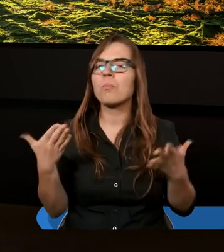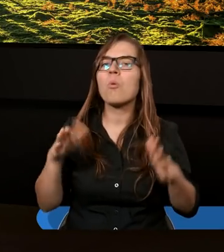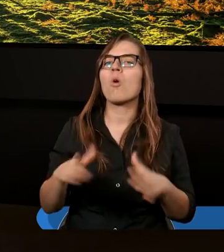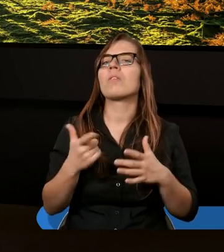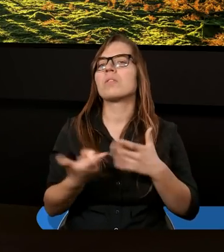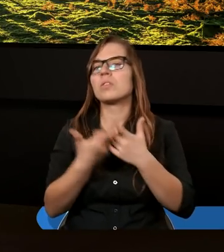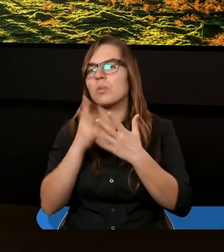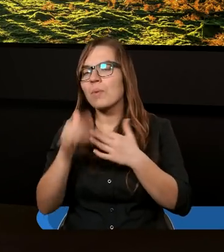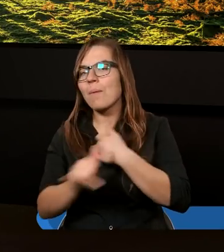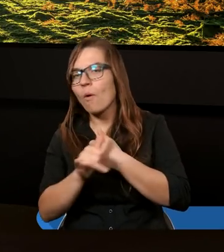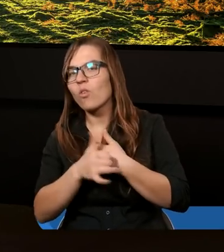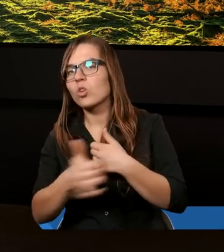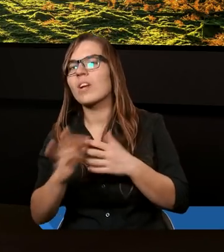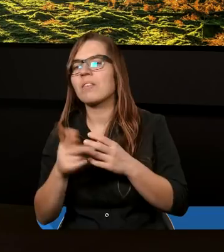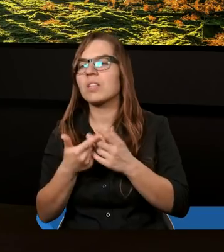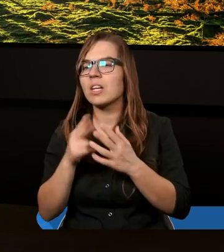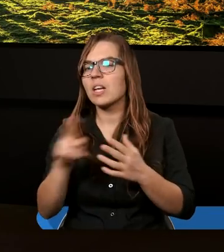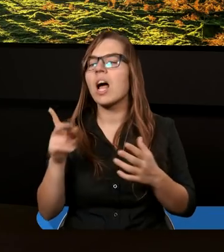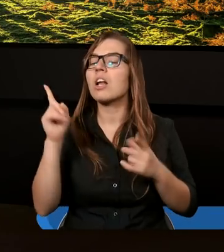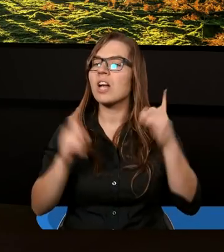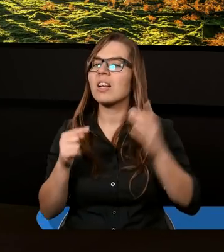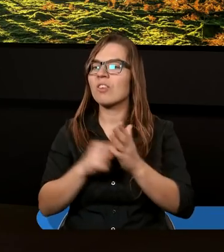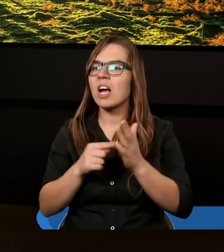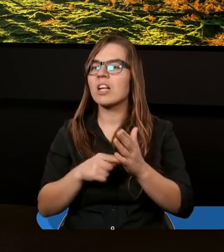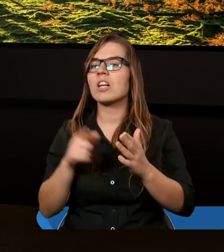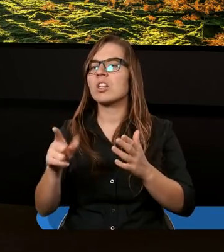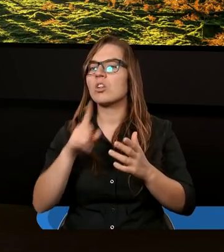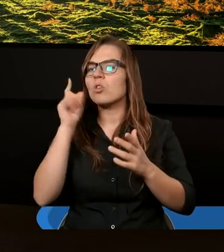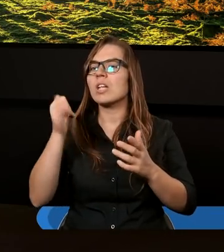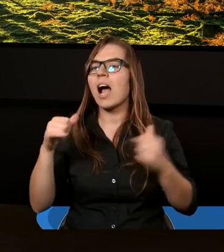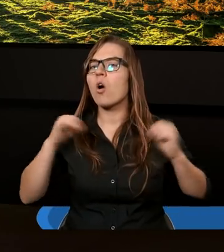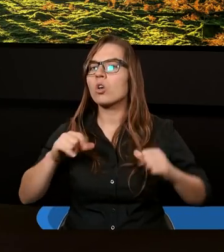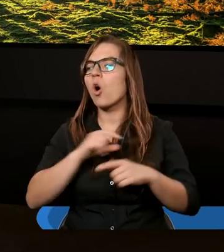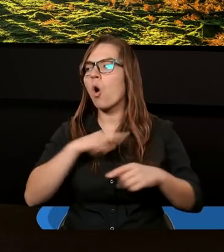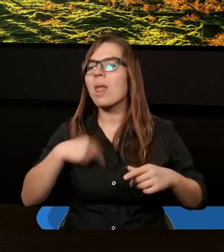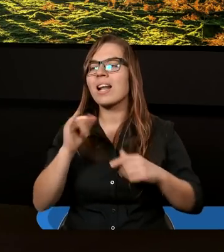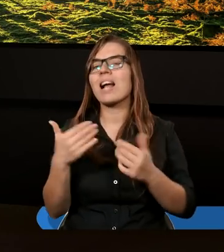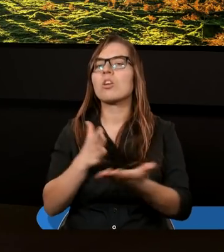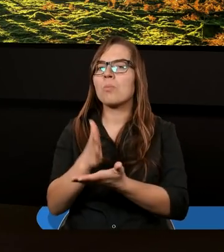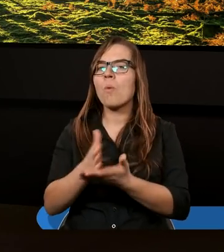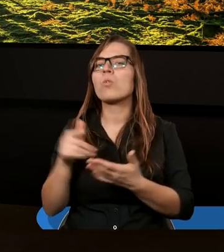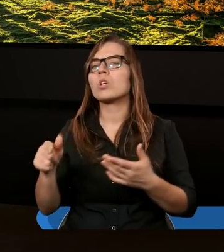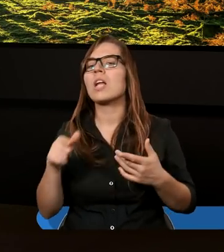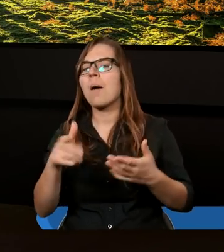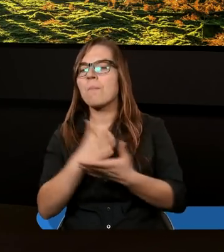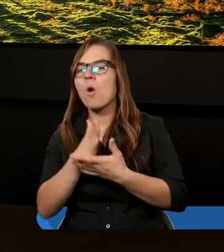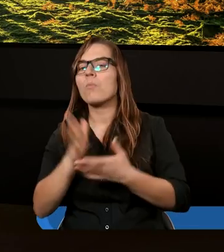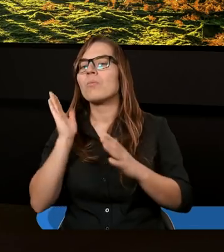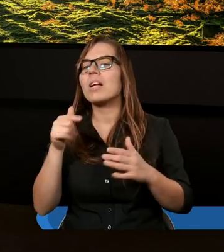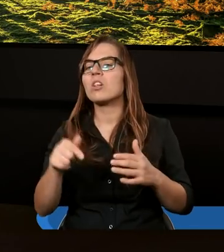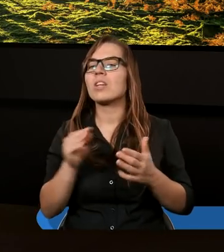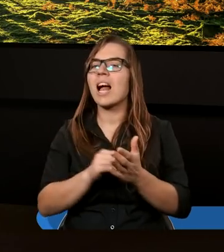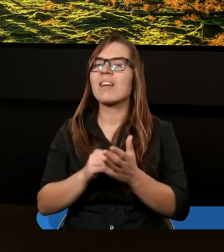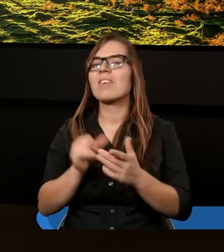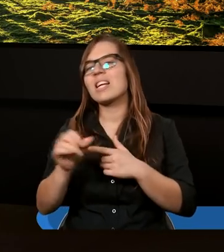finansów, będziesz się świetnie powodziło, a czasami właśnie ludzie, jak oczekują od nas jakiejś pomocy, to ta pomoc zazwyczaj